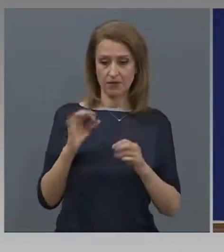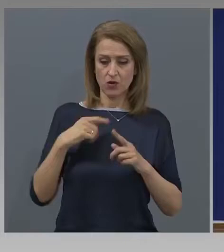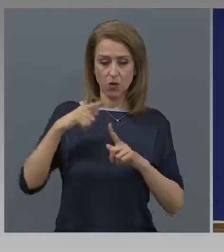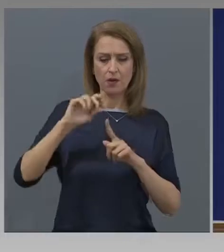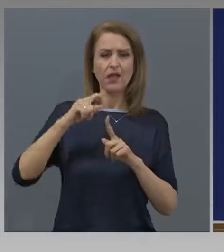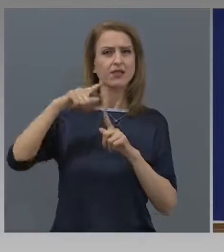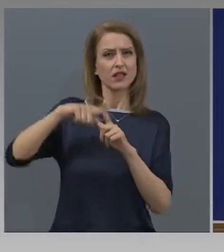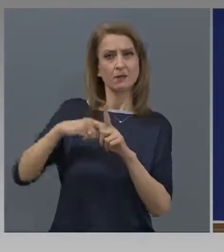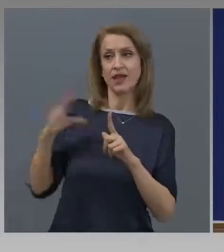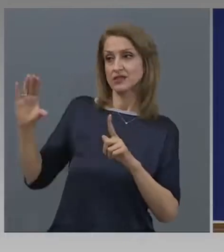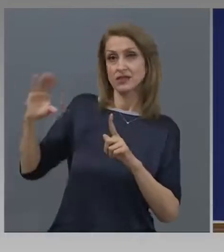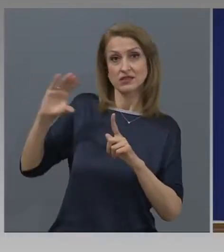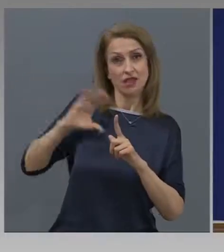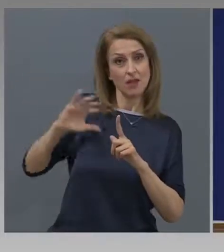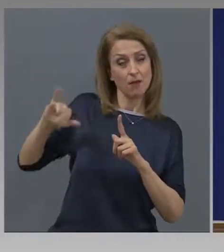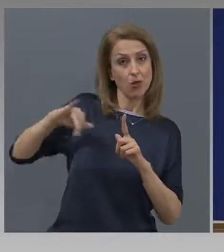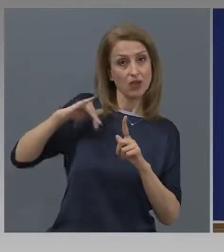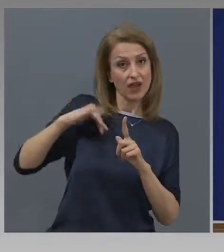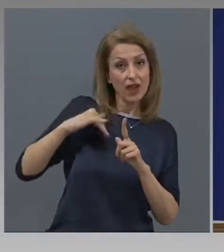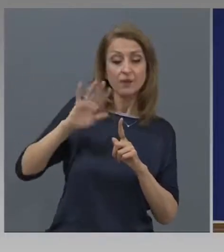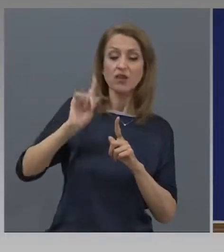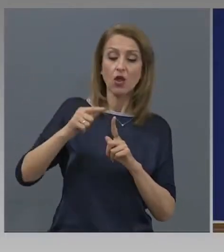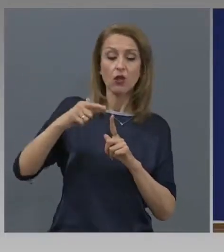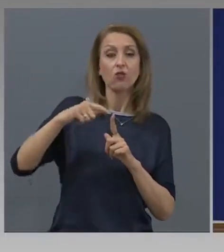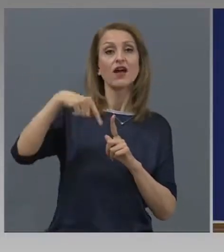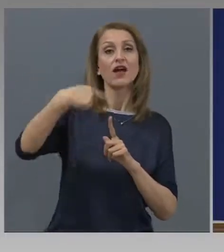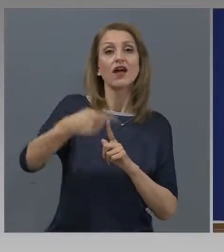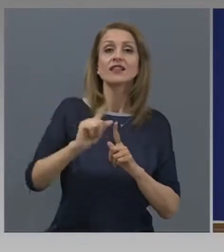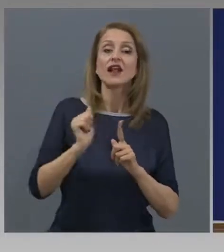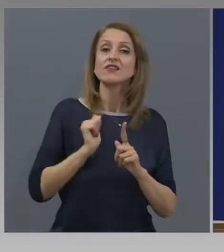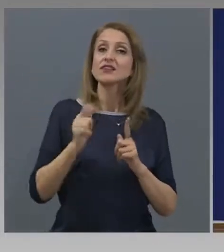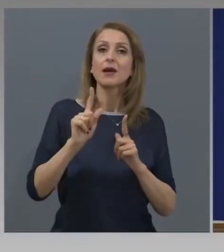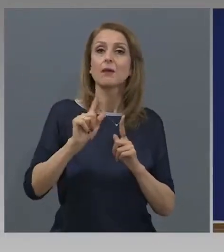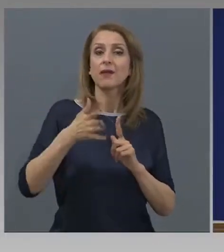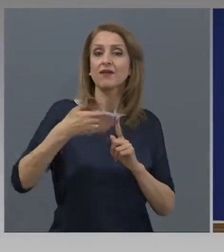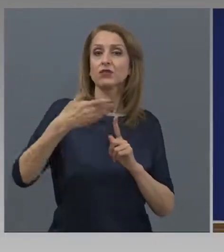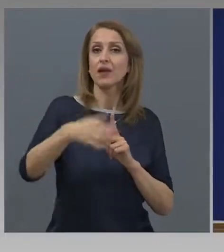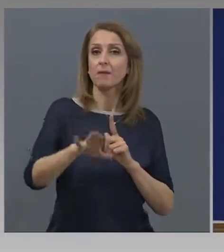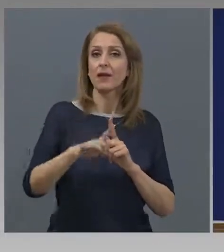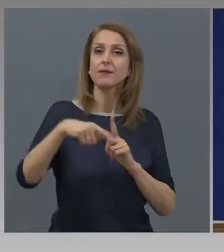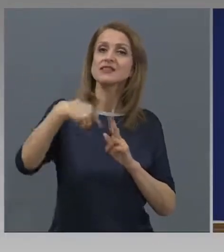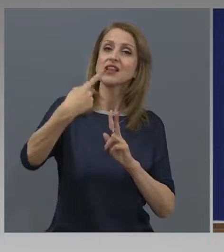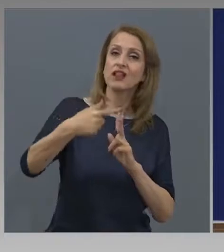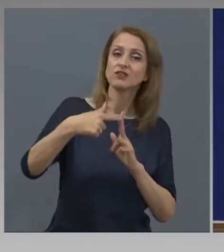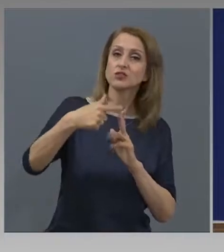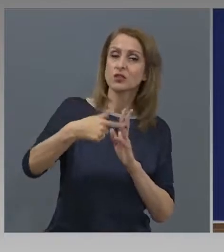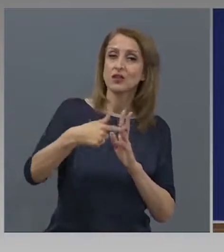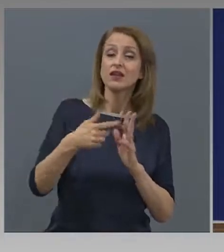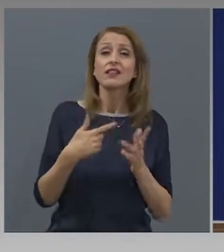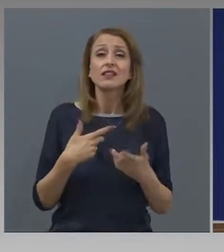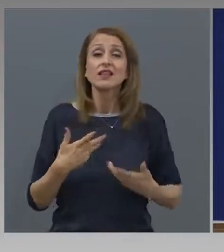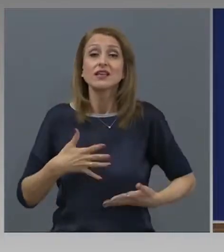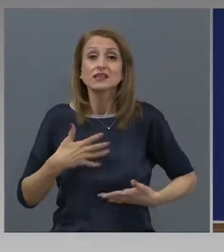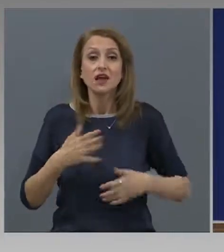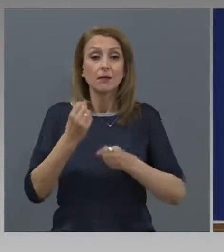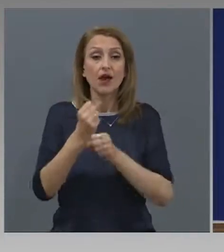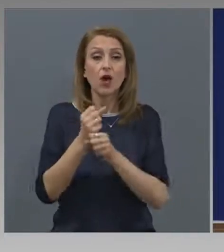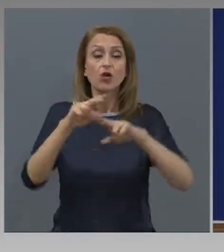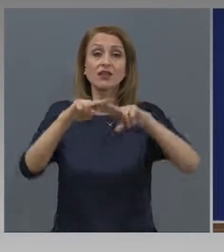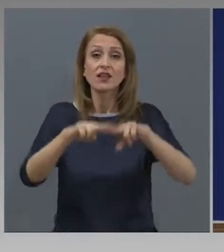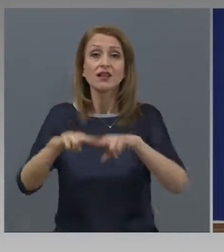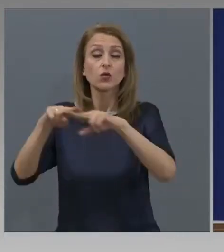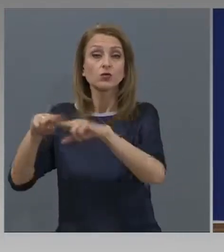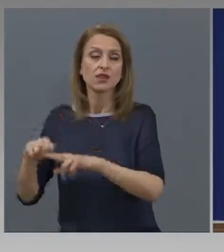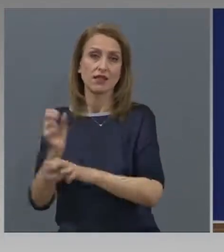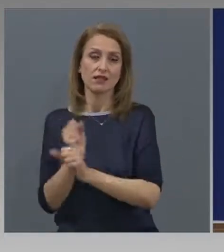подкрепа, толкова месеца след като си получил подкрепата, да запазиш хората. Ние имаме интерес от това хората да останат на работа. И това е